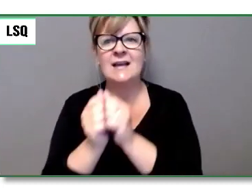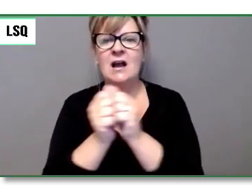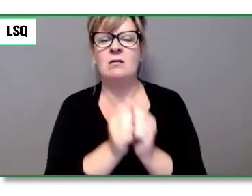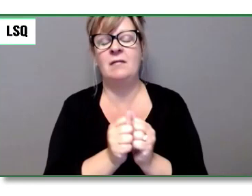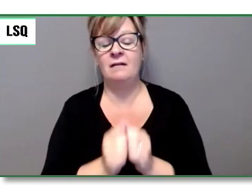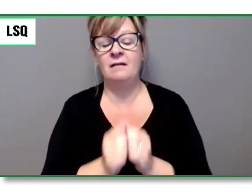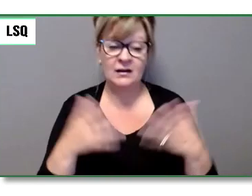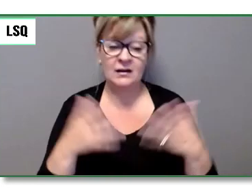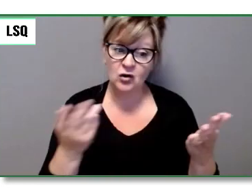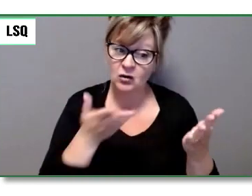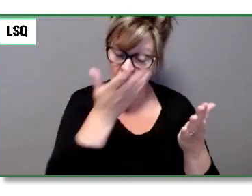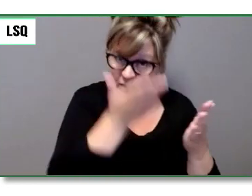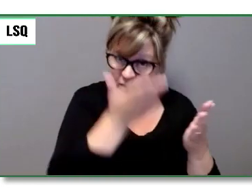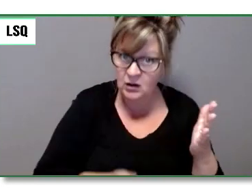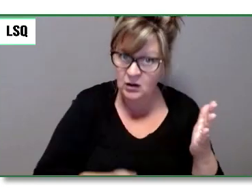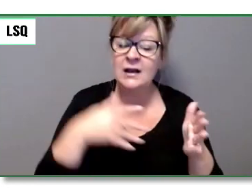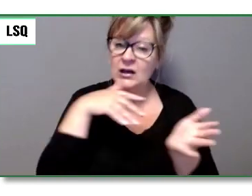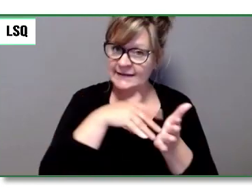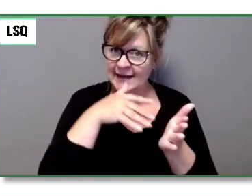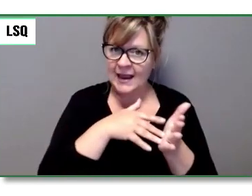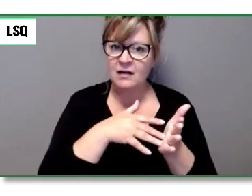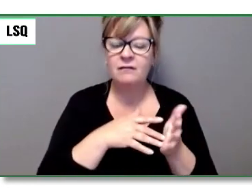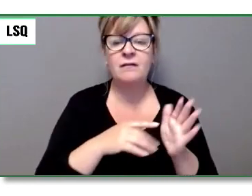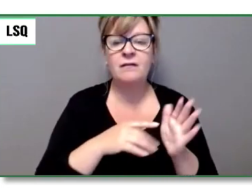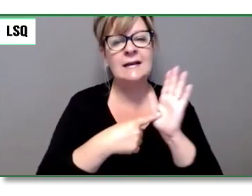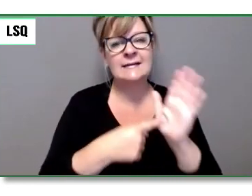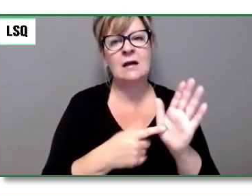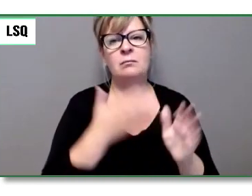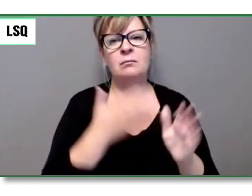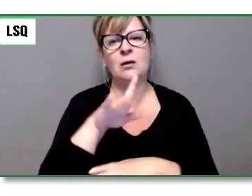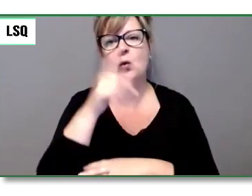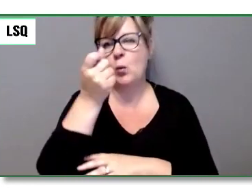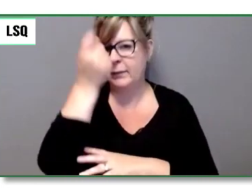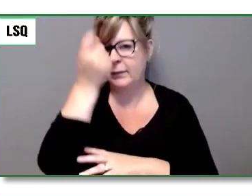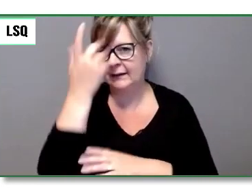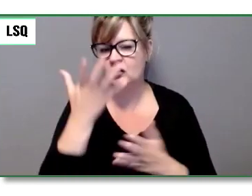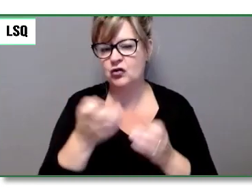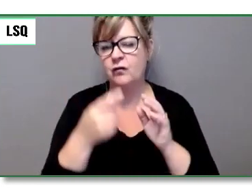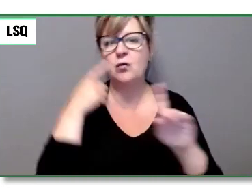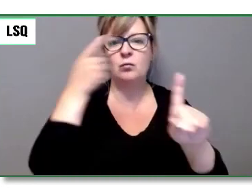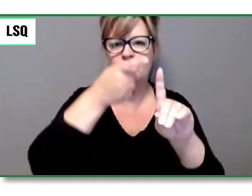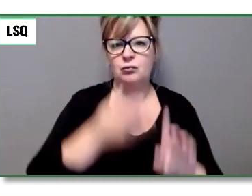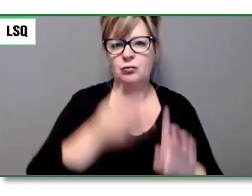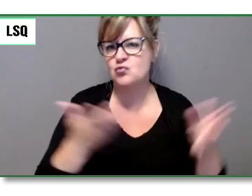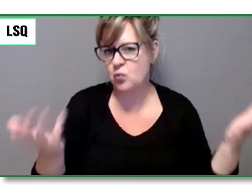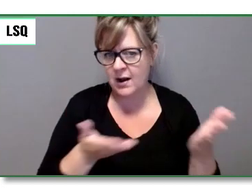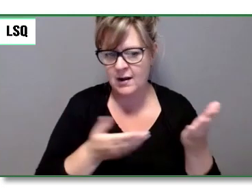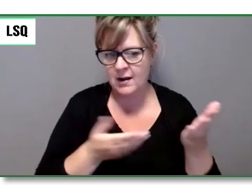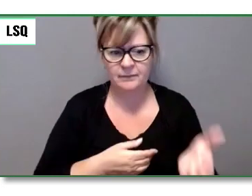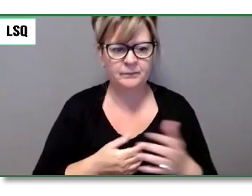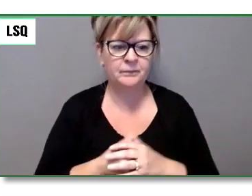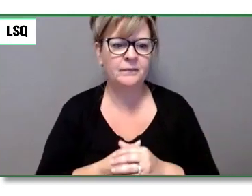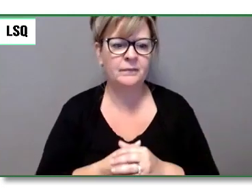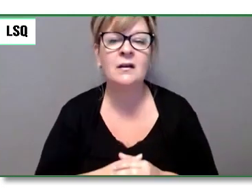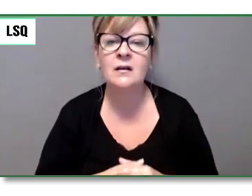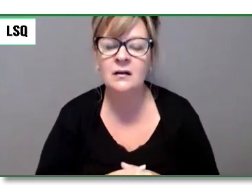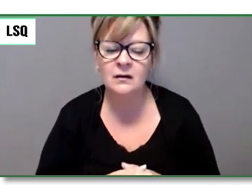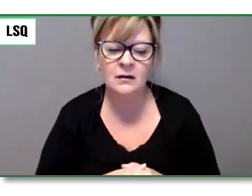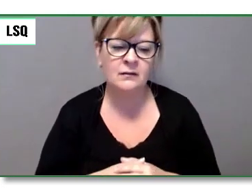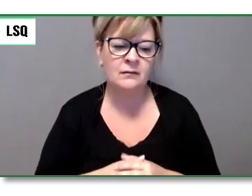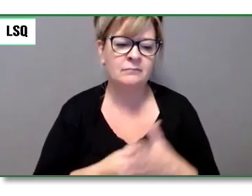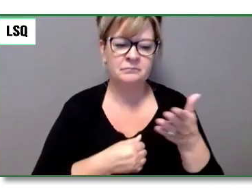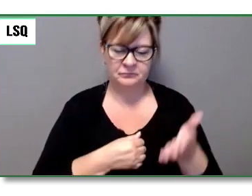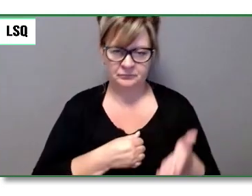et choisissent d'écrire principalement à M. Abbey de la part de Lucia Périot. Ils lui demandent de